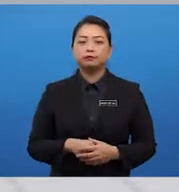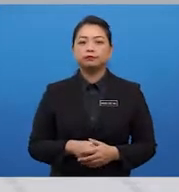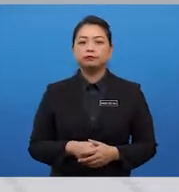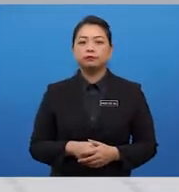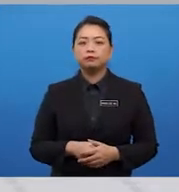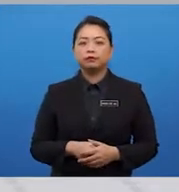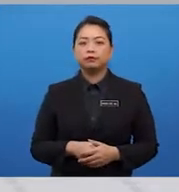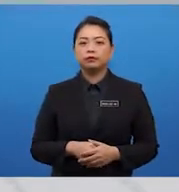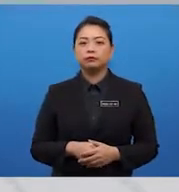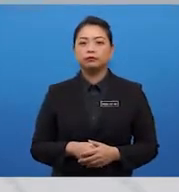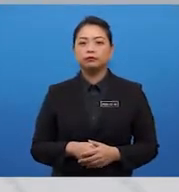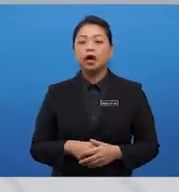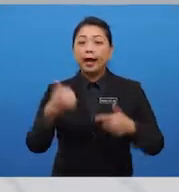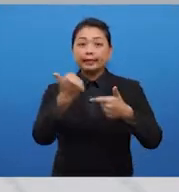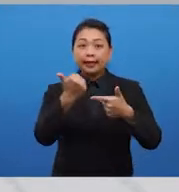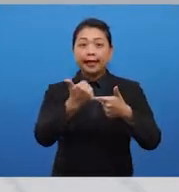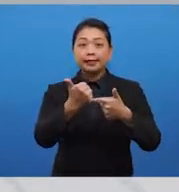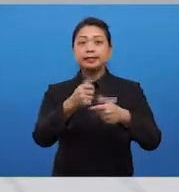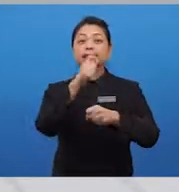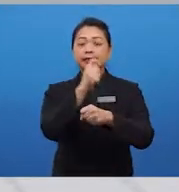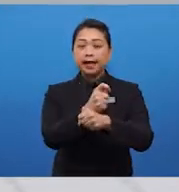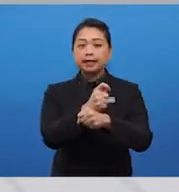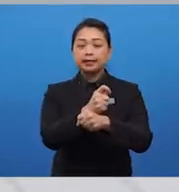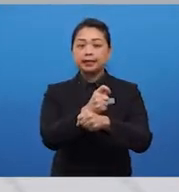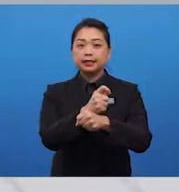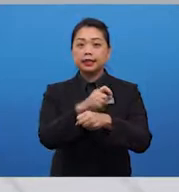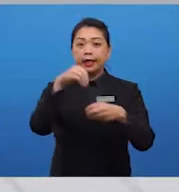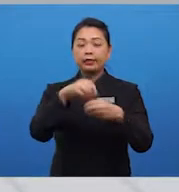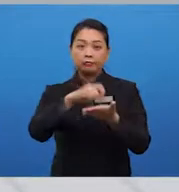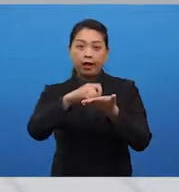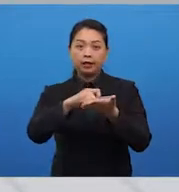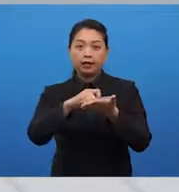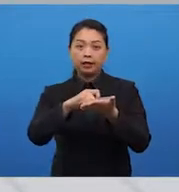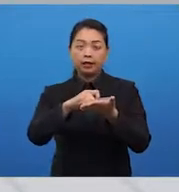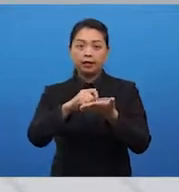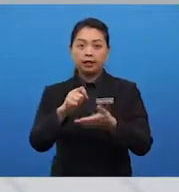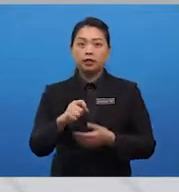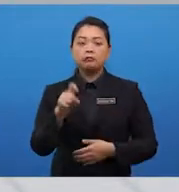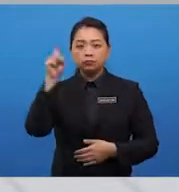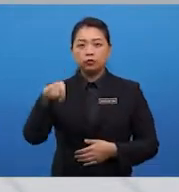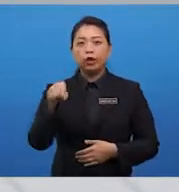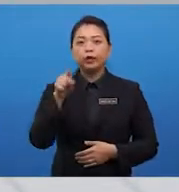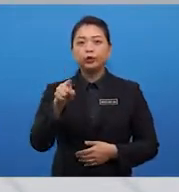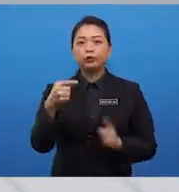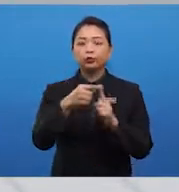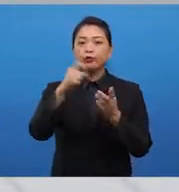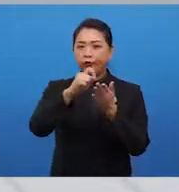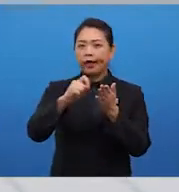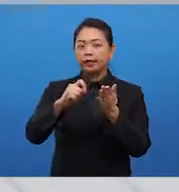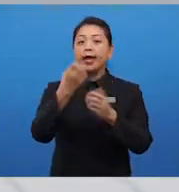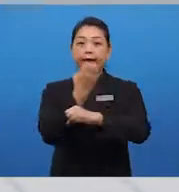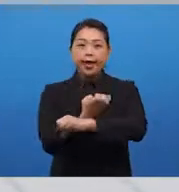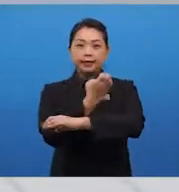Pada kedua tajam dalam tulisan penerbangan would require you to write an essay